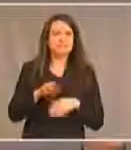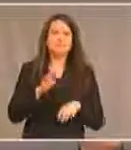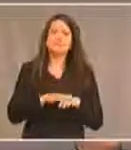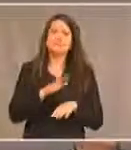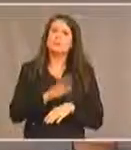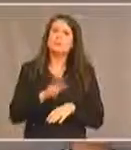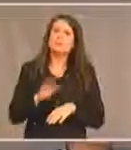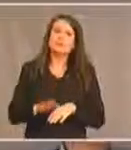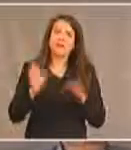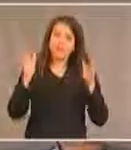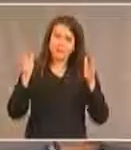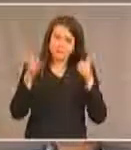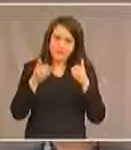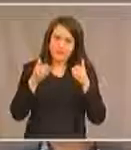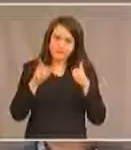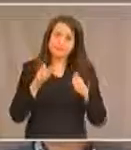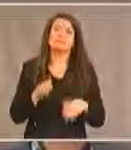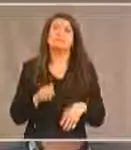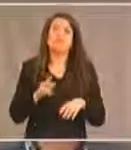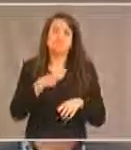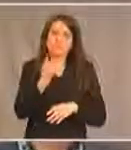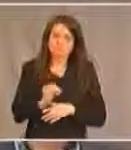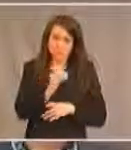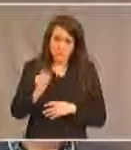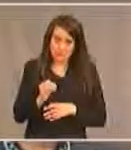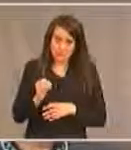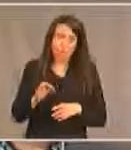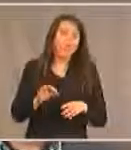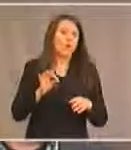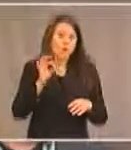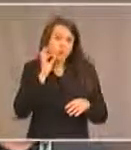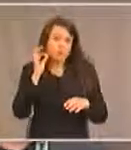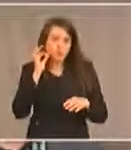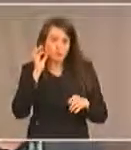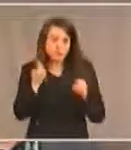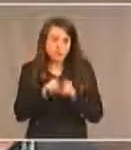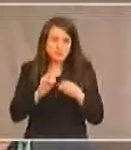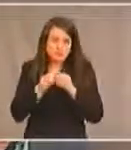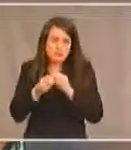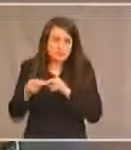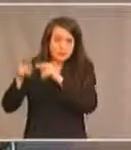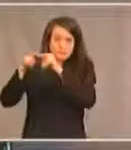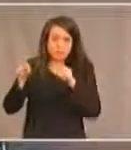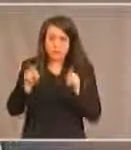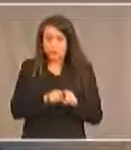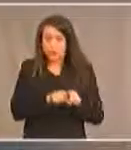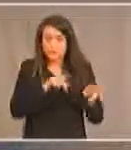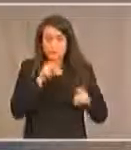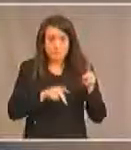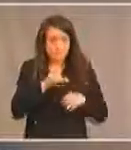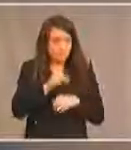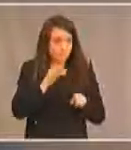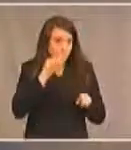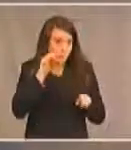et est-ce que ce taux augmente dans la population autochtone aussi rapidement que dans la population non autochtone